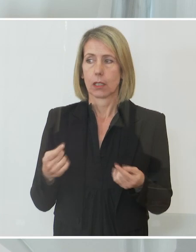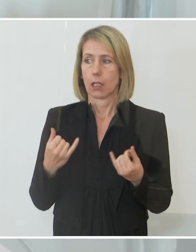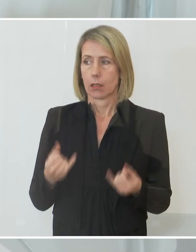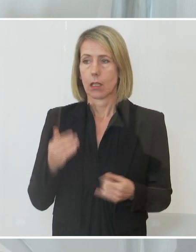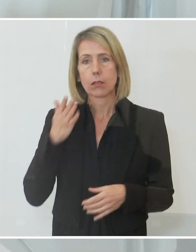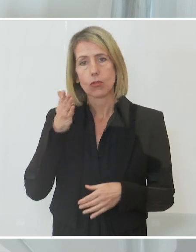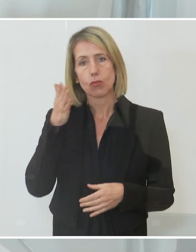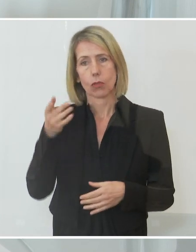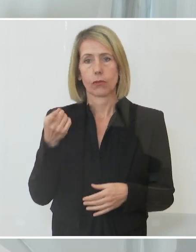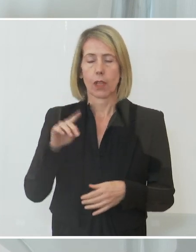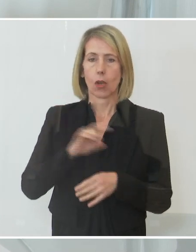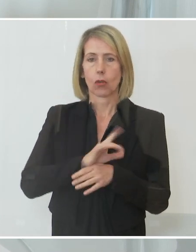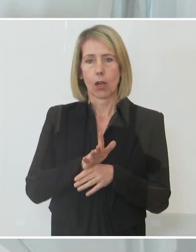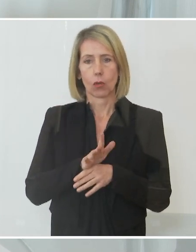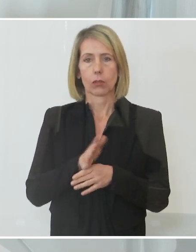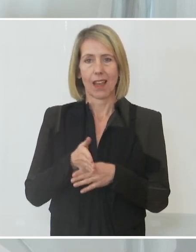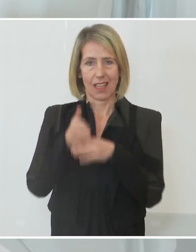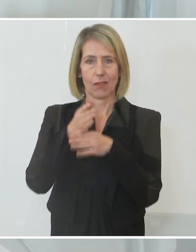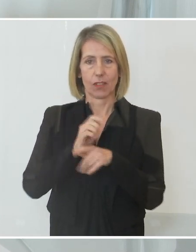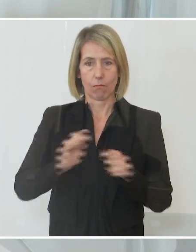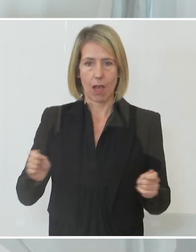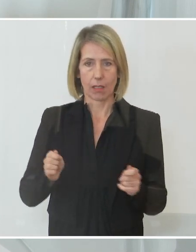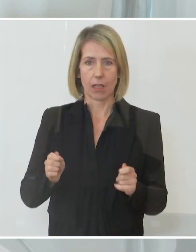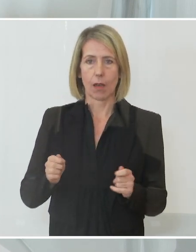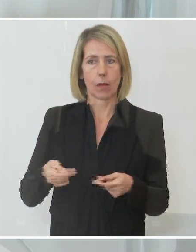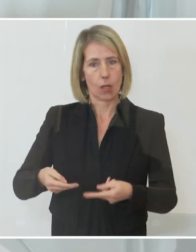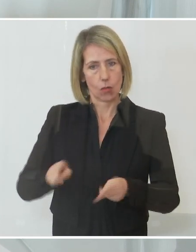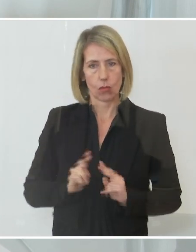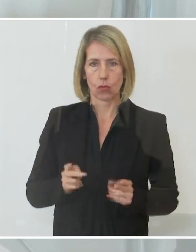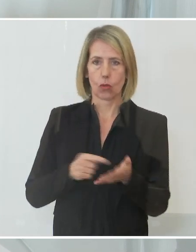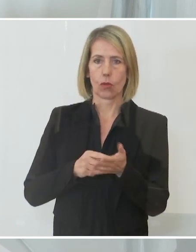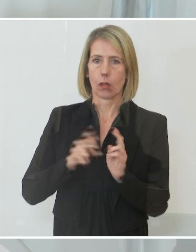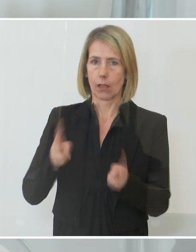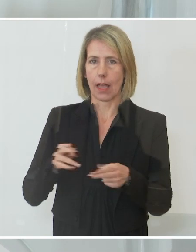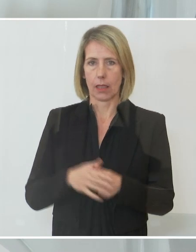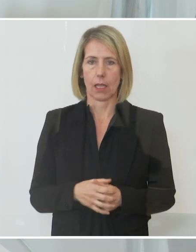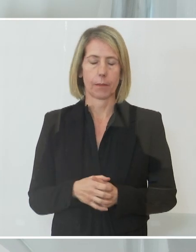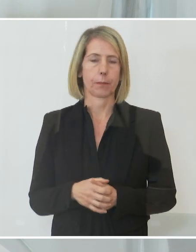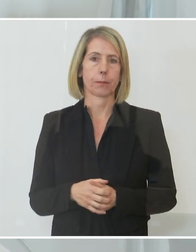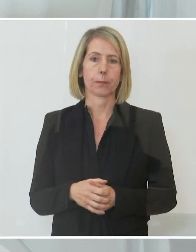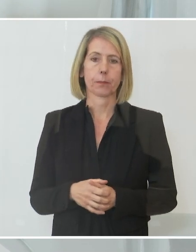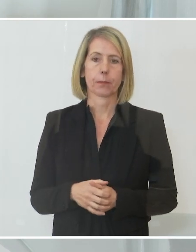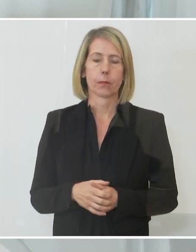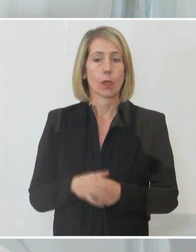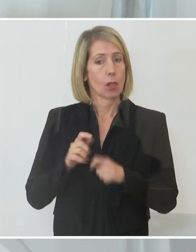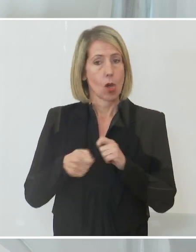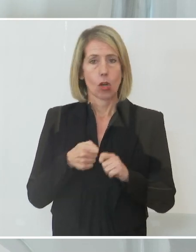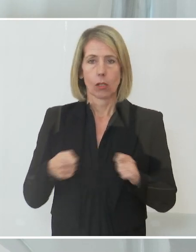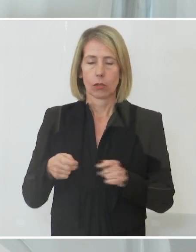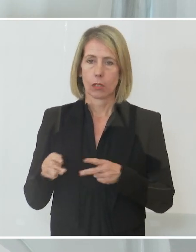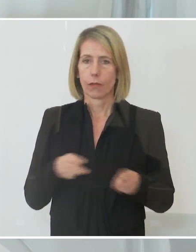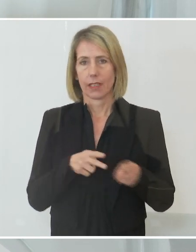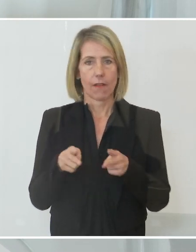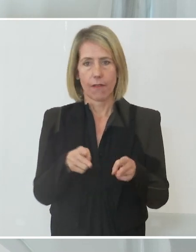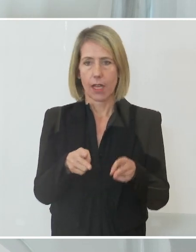Zukunft auch Corona-Hilfsmaßnahmen wieder zurückgefordert werden. Und wir werden diesen konsequenten Weg der Kont